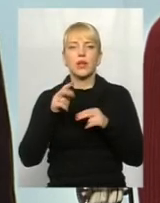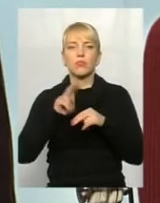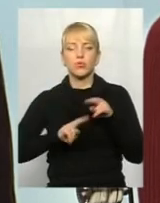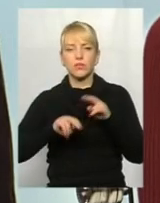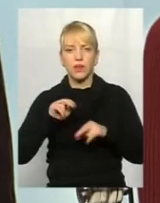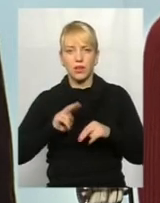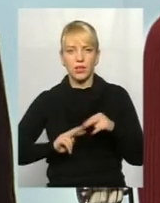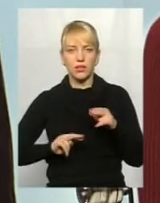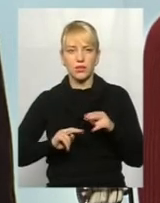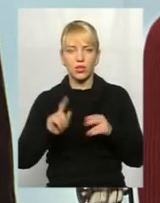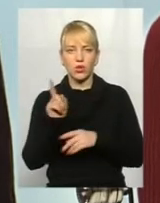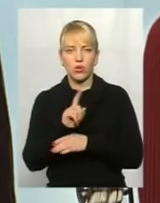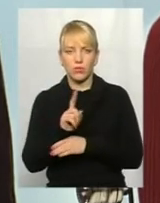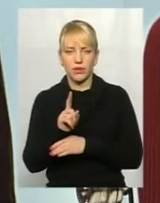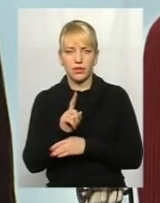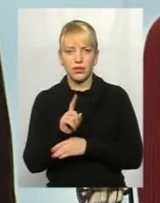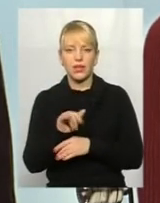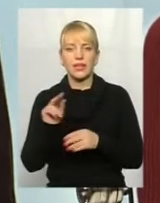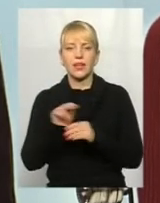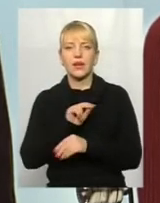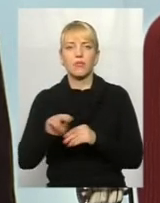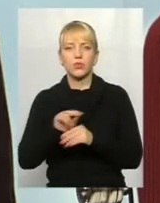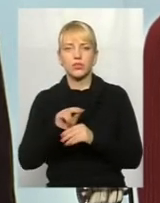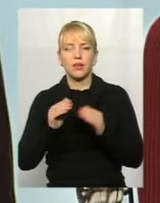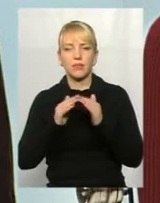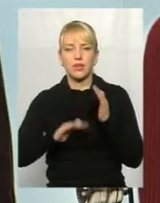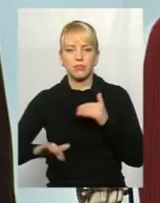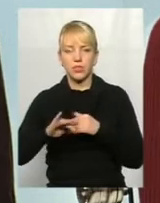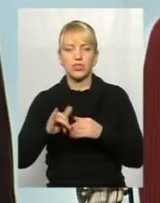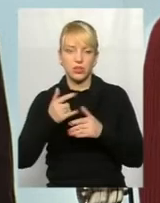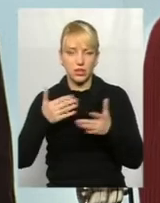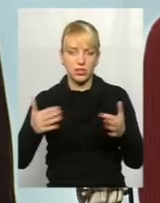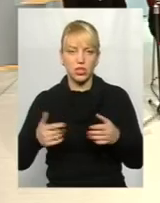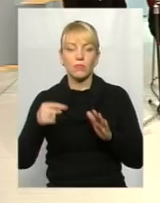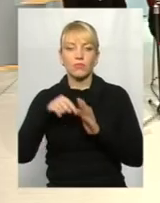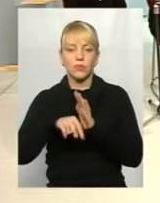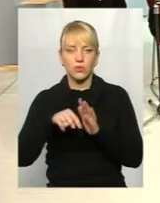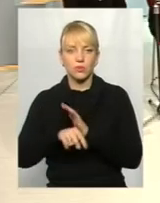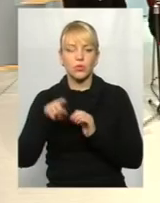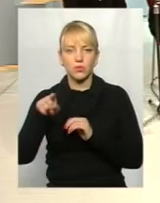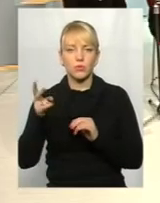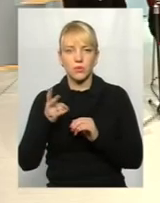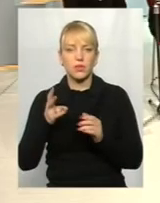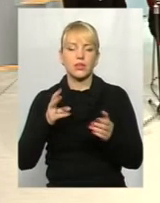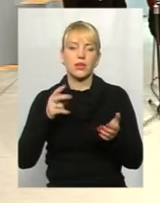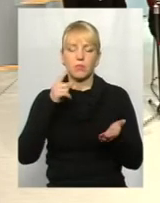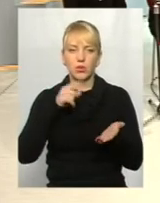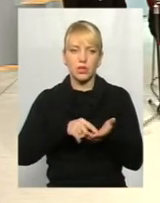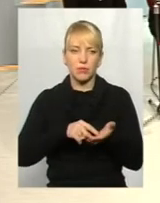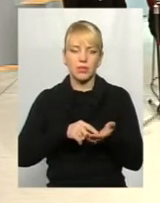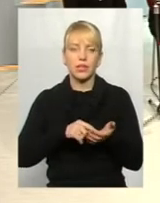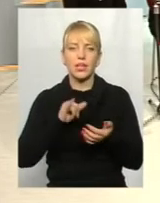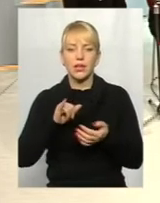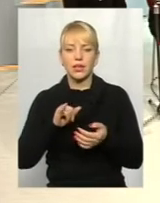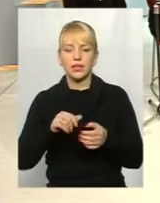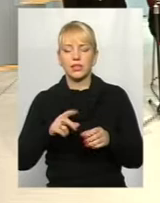норми, і ремонту приміщень, ну і пооснавщині. Туди мають потрапити і маломобільні групи, так, і